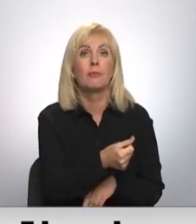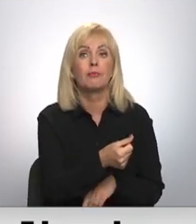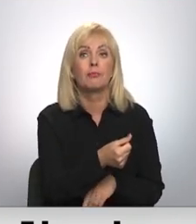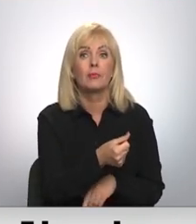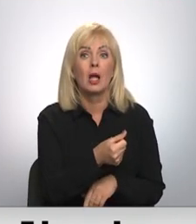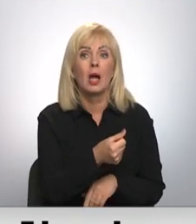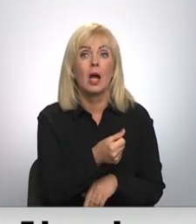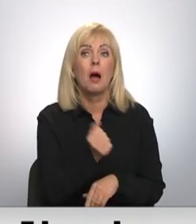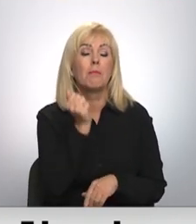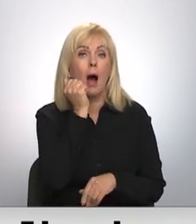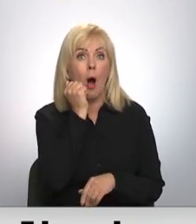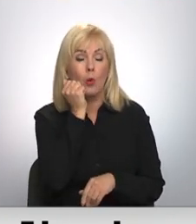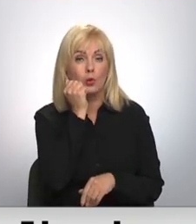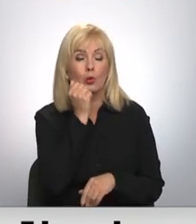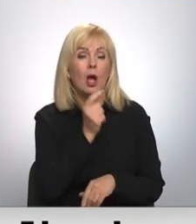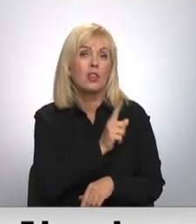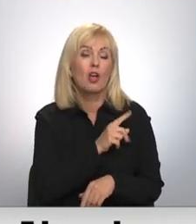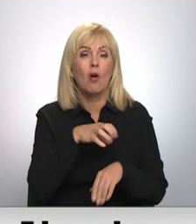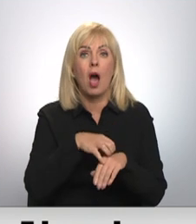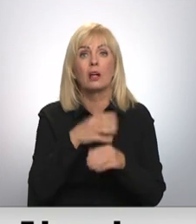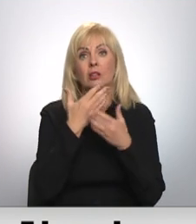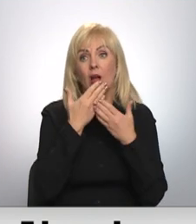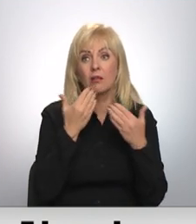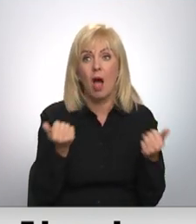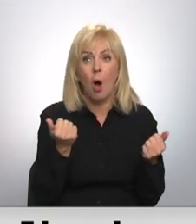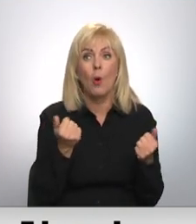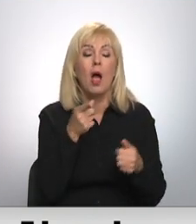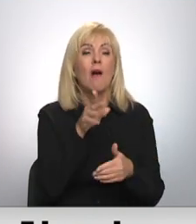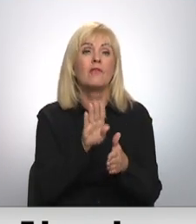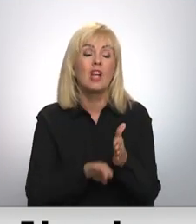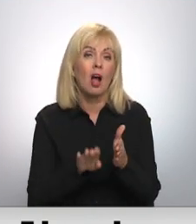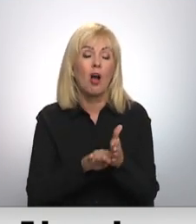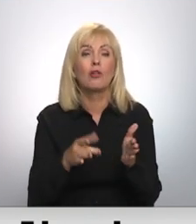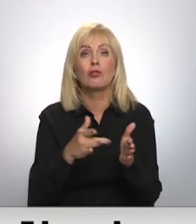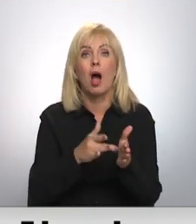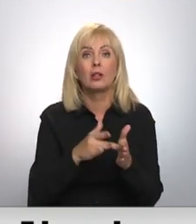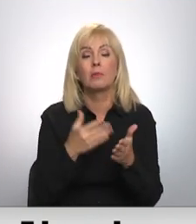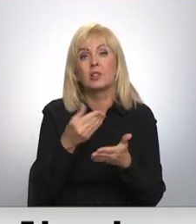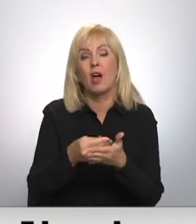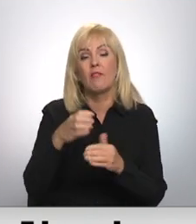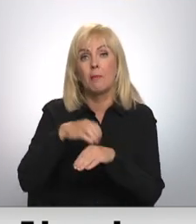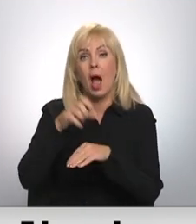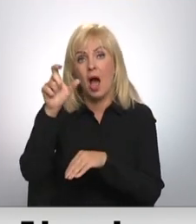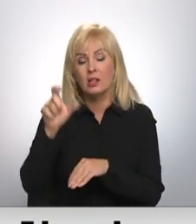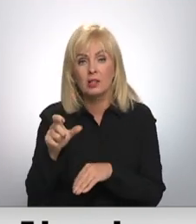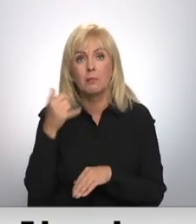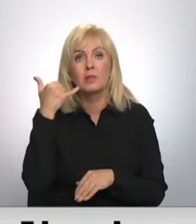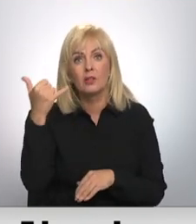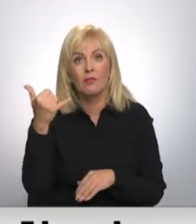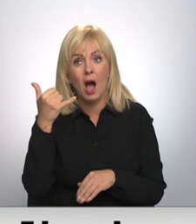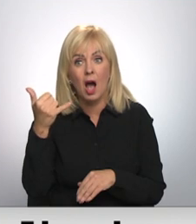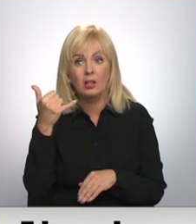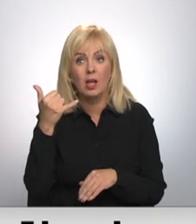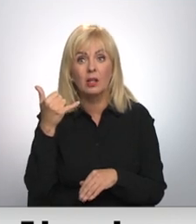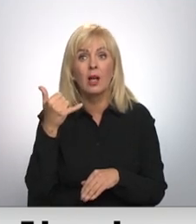mums tāda dežūra arsts, tas vienkārši kādam savam dakterim zvanīt, ja piekrīt,